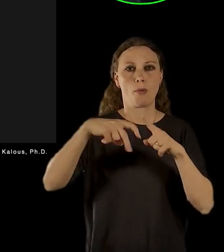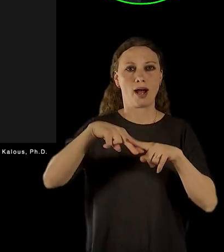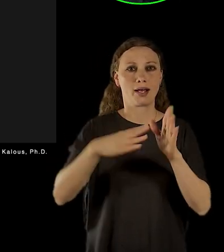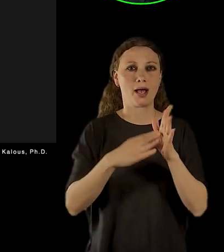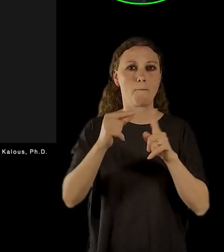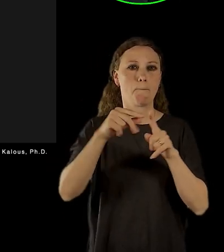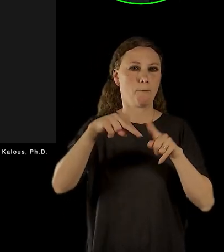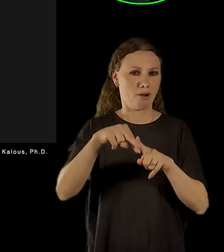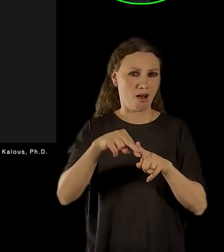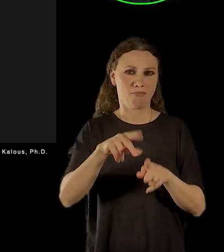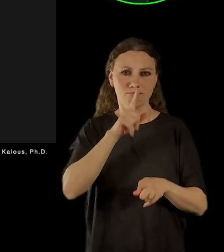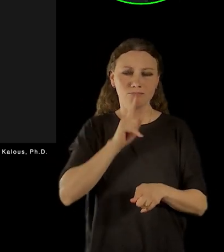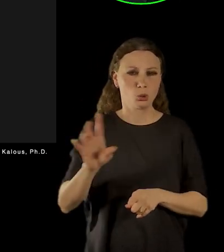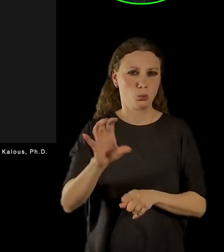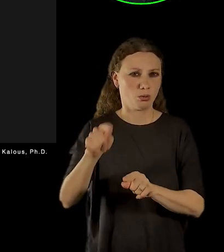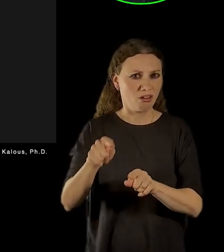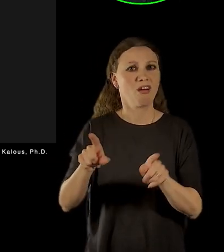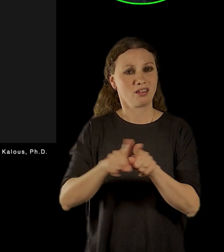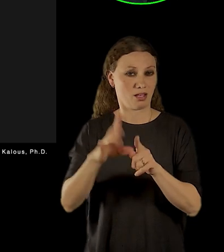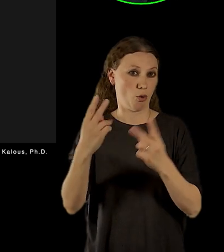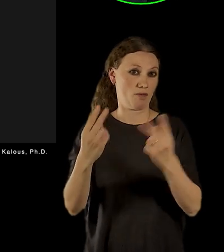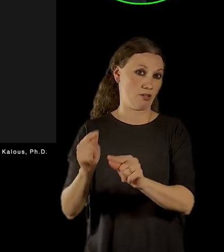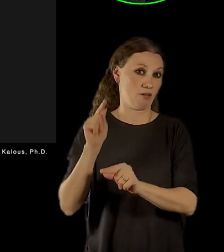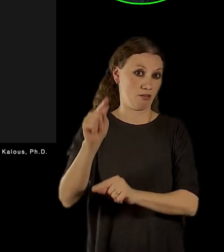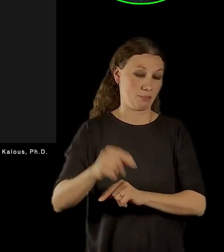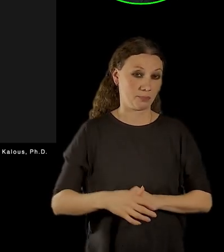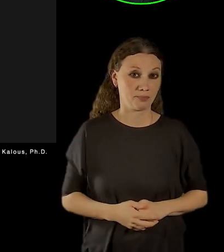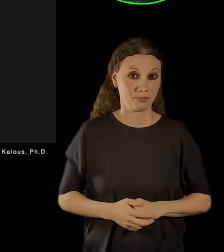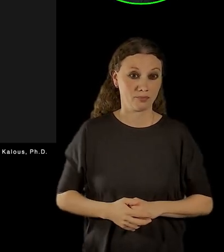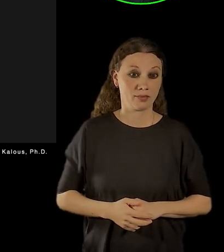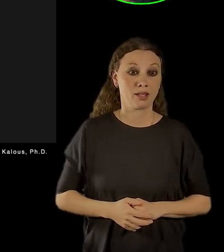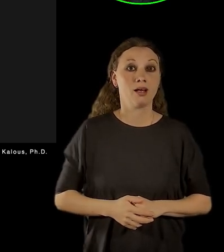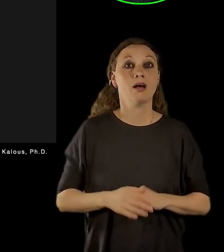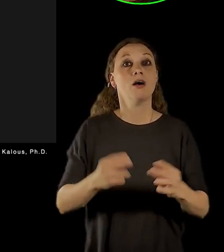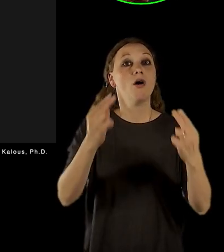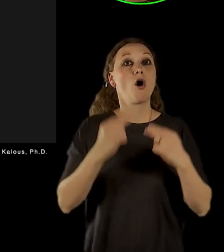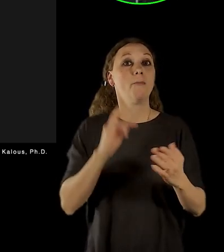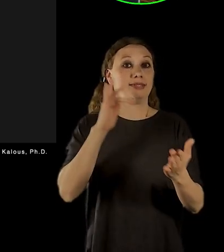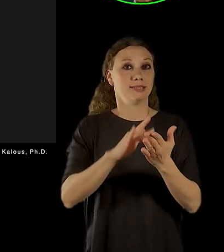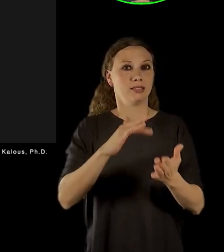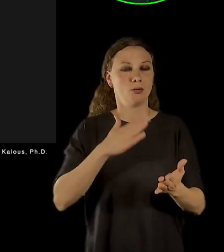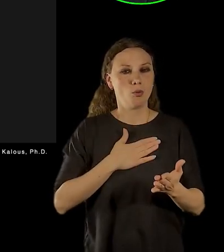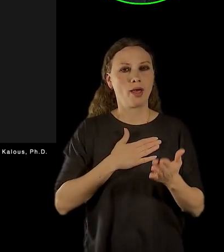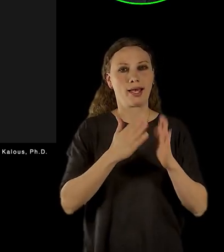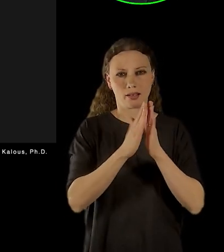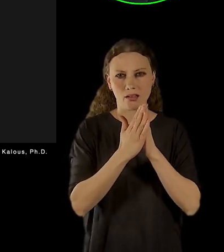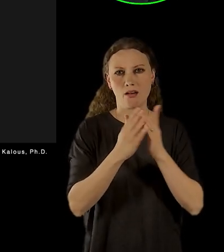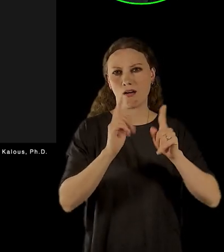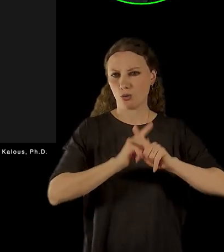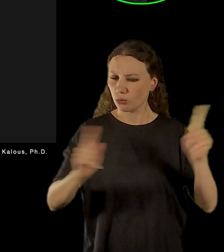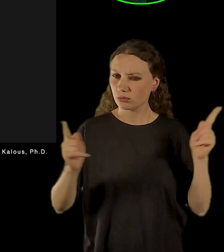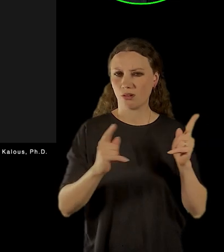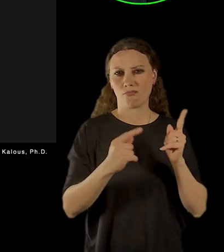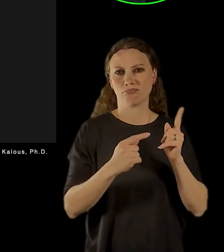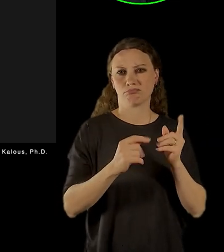Kampy nachází. Pak je to samozřejmě také vydávání publikací, které samozřejmě velmi